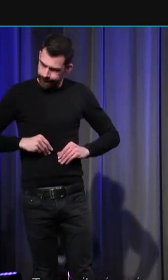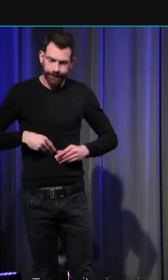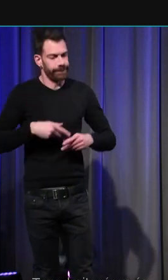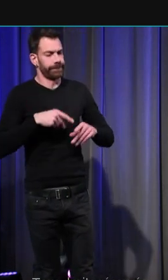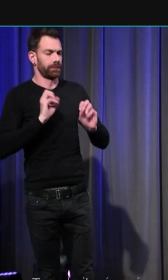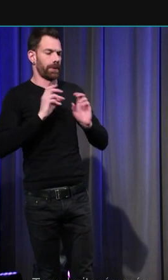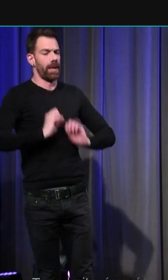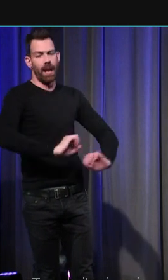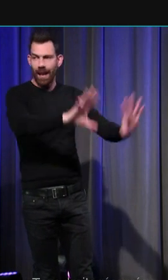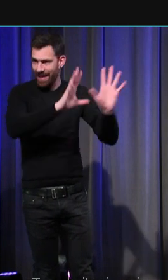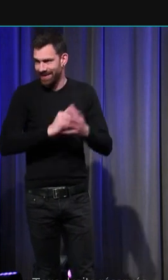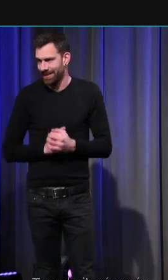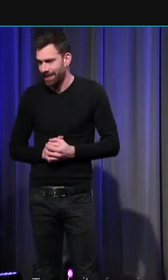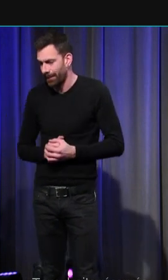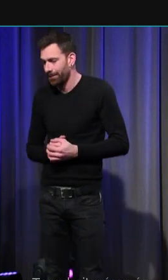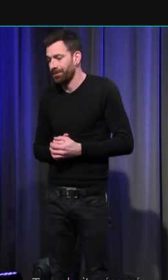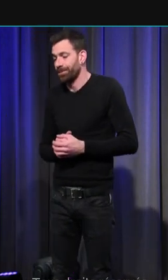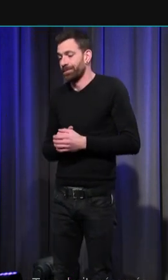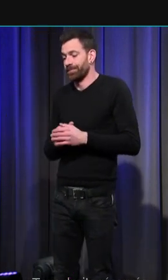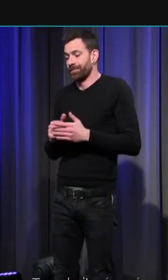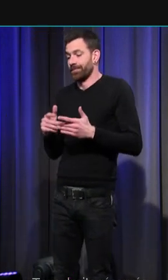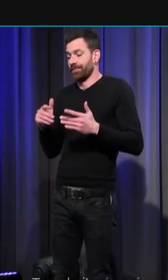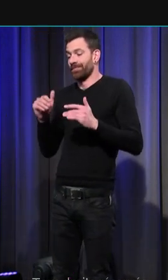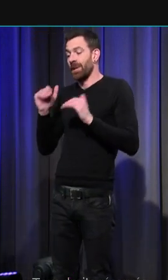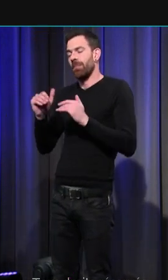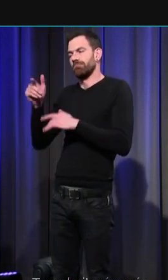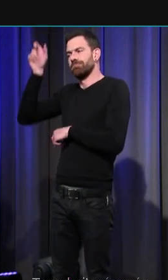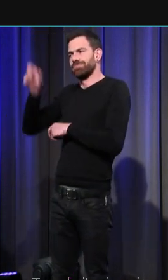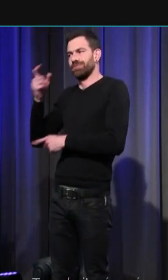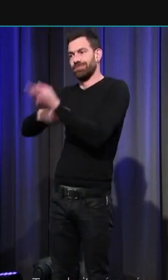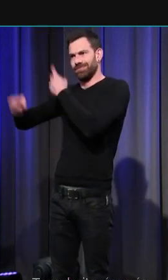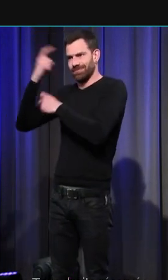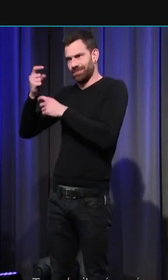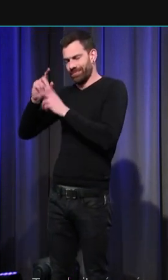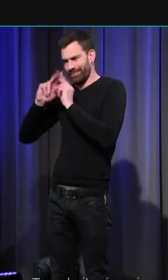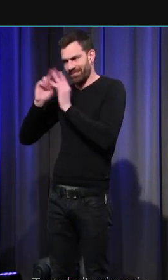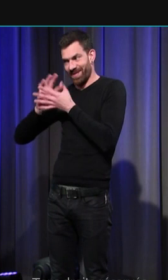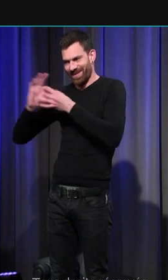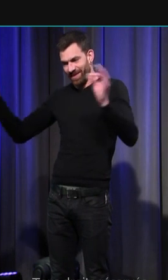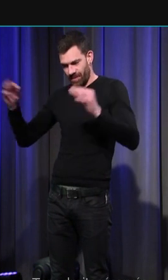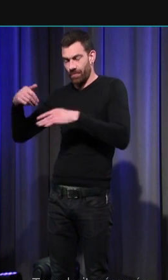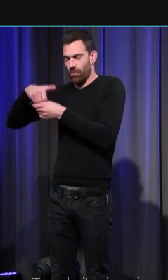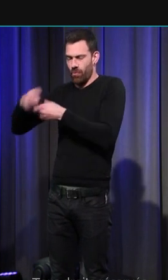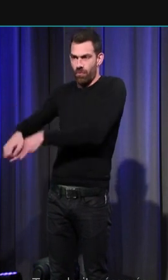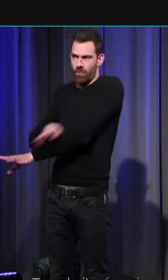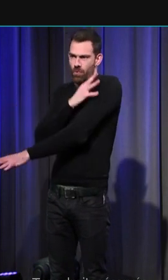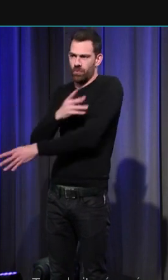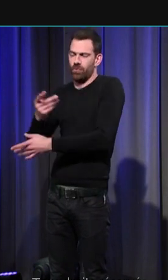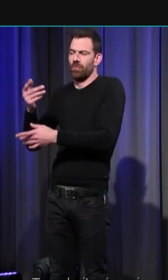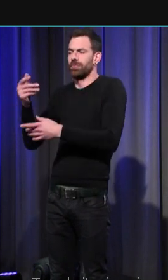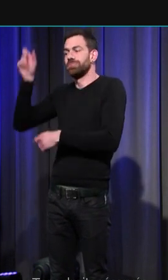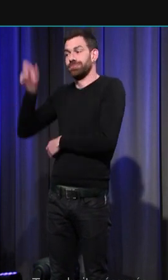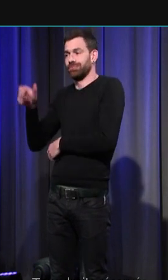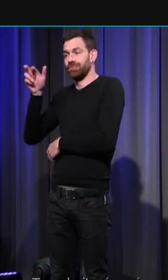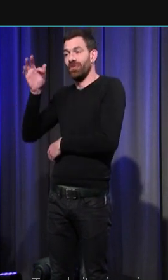la tradition historiographique offrent un récit particulièrement émotif de l'épisode chez Froissart tout le monde